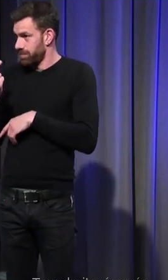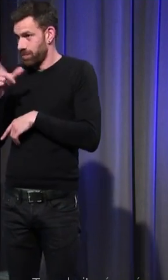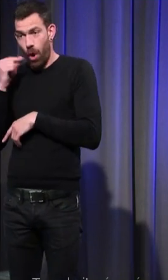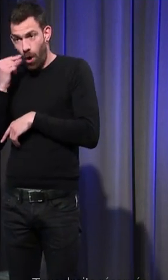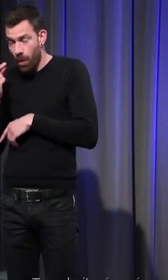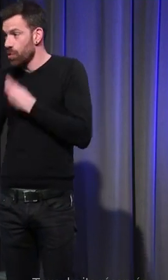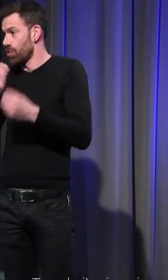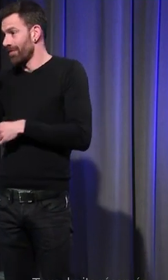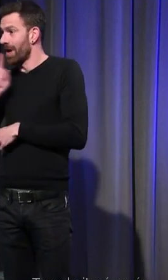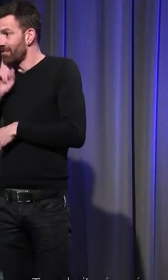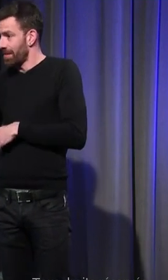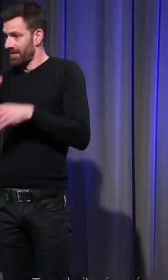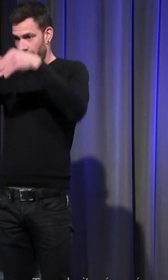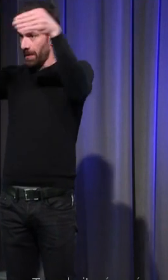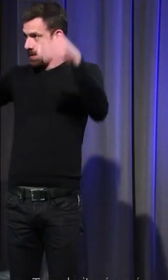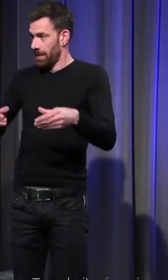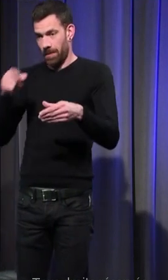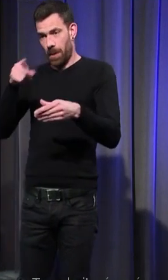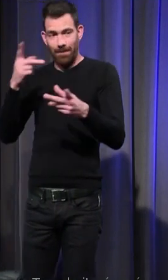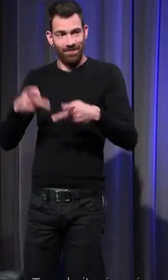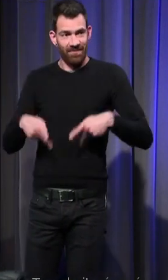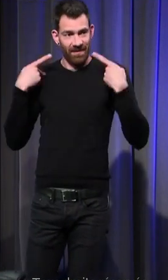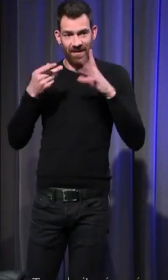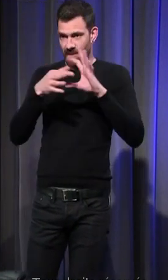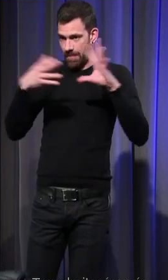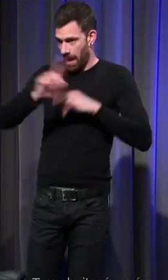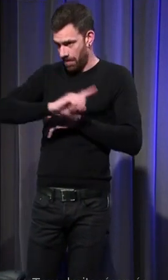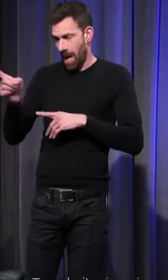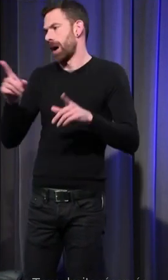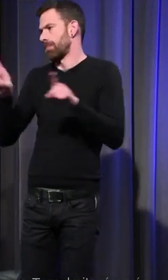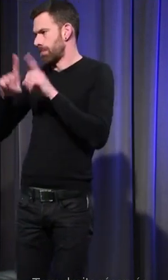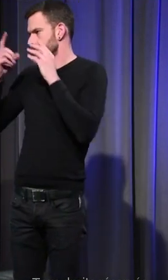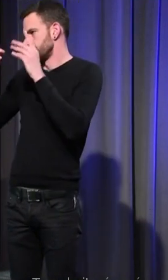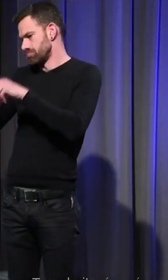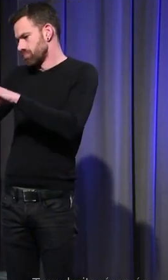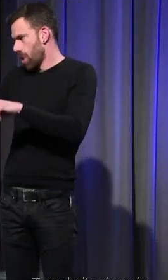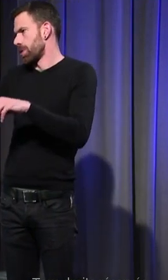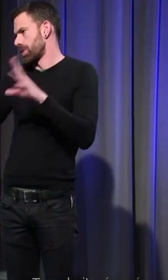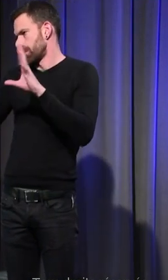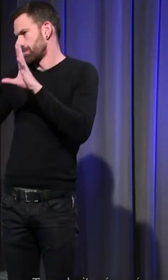c'est écrit ils n'ont pas été séparés dans la vie ils ne sont pas séparés dans la mort les chevaliers